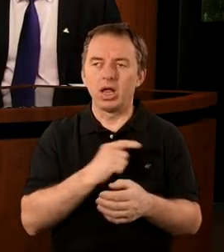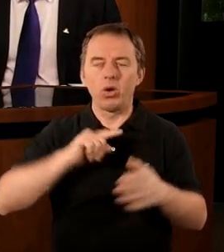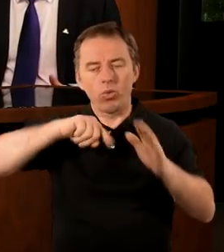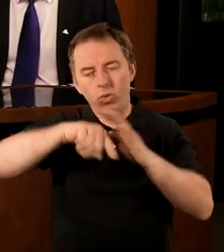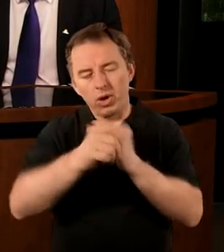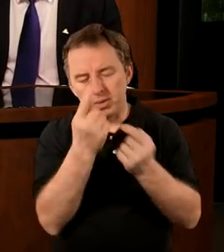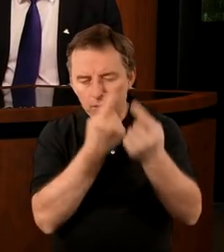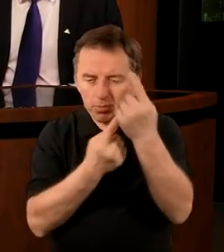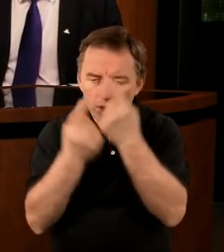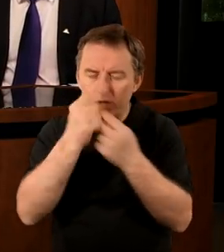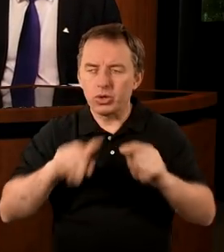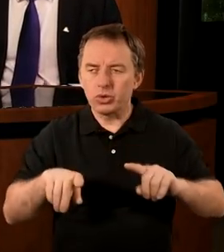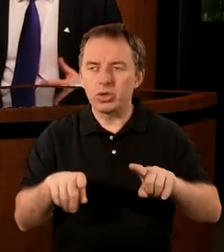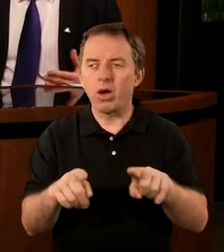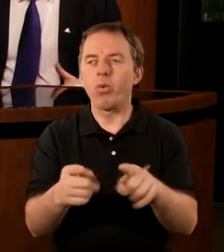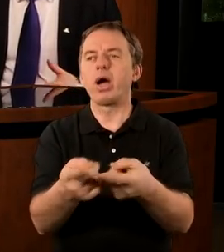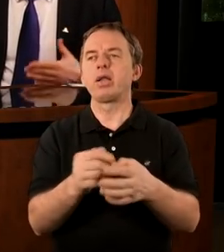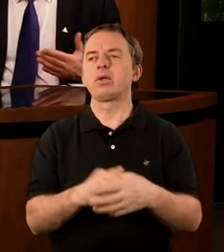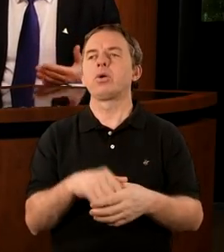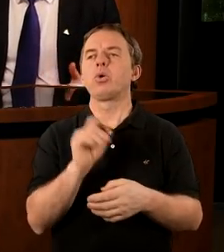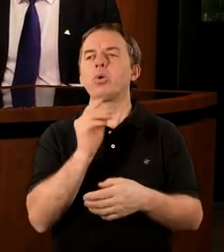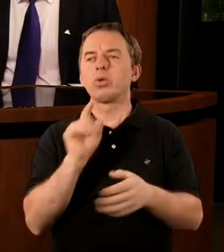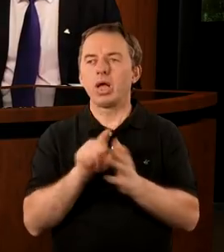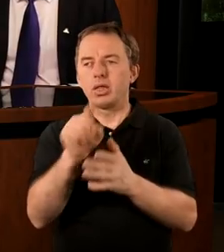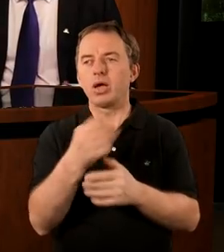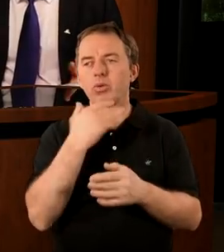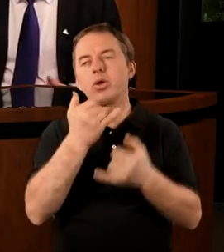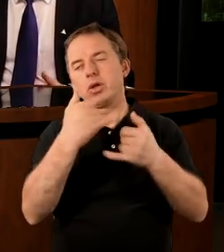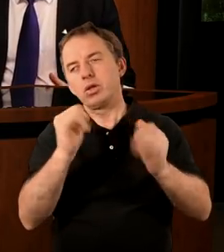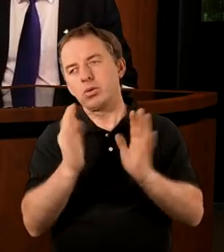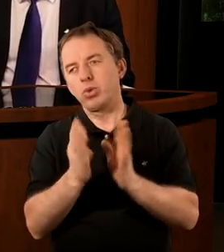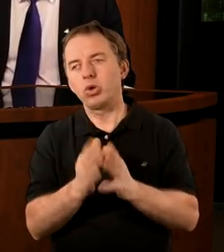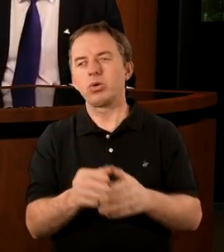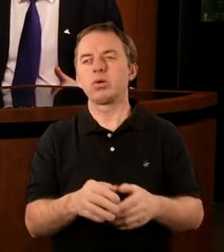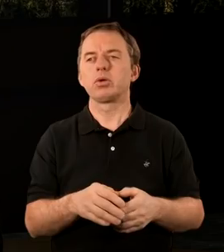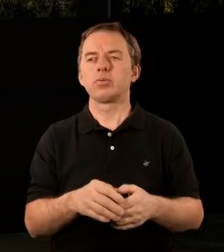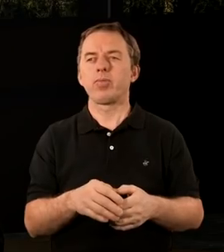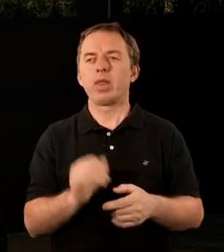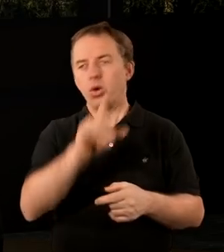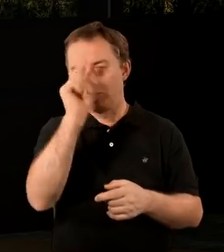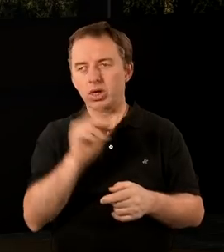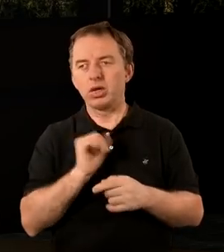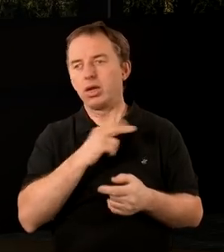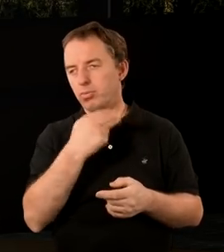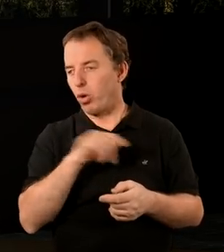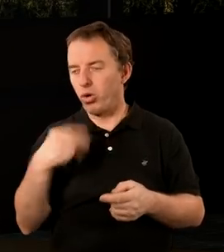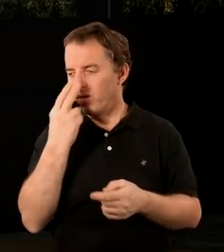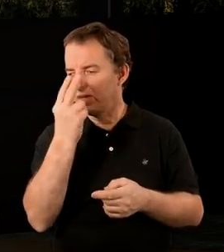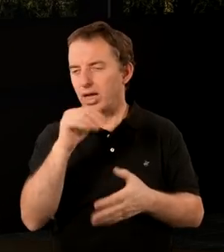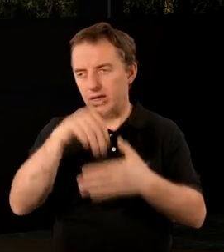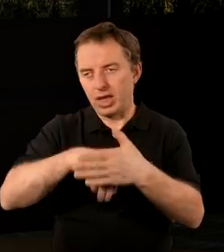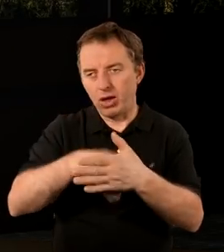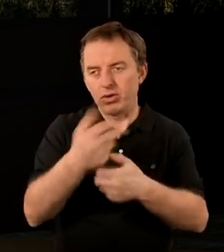nasze najgłębsze motywacje. Wie, dlaczego tak działamy, a nie w inny sposób, chociaż ludzie często po naszych czynach